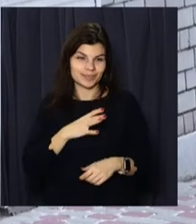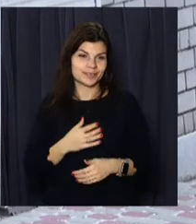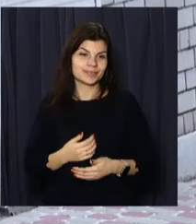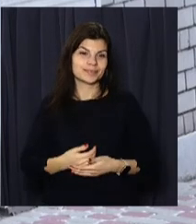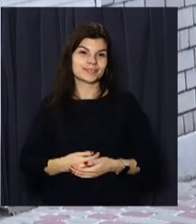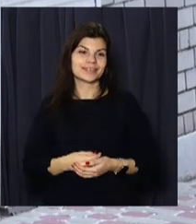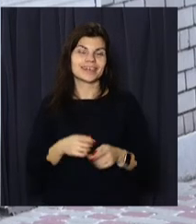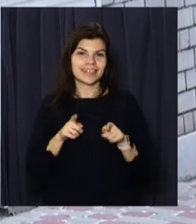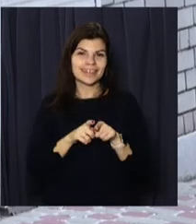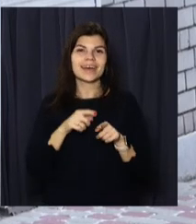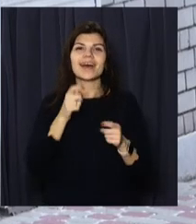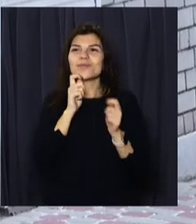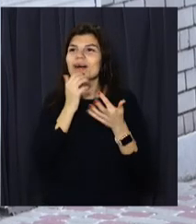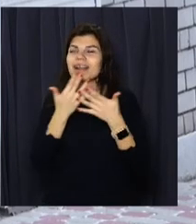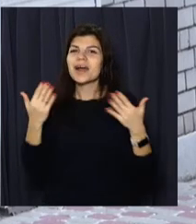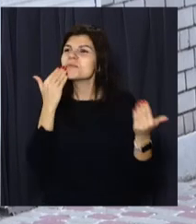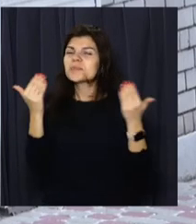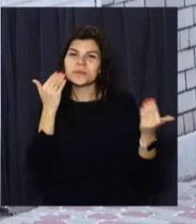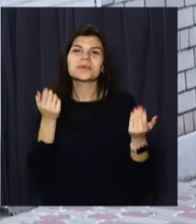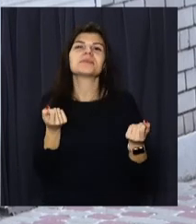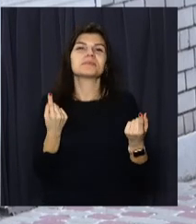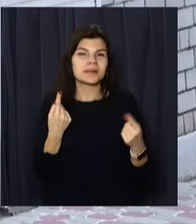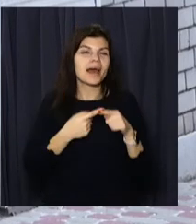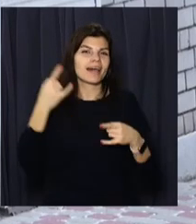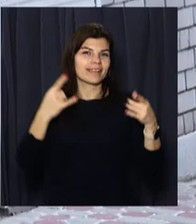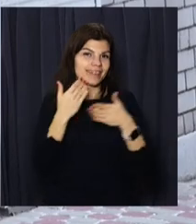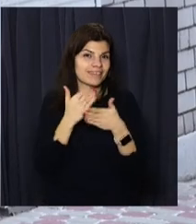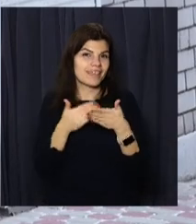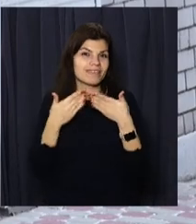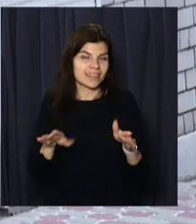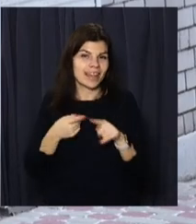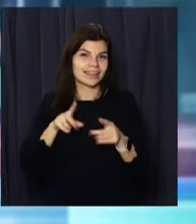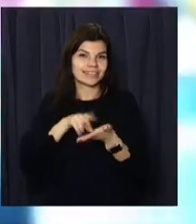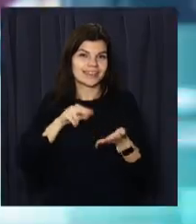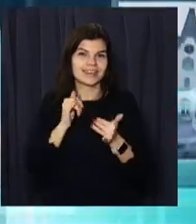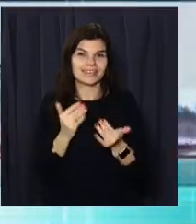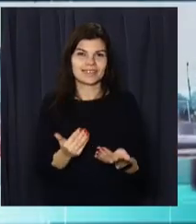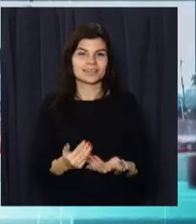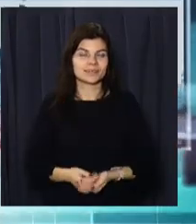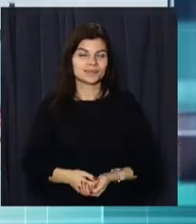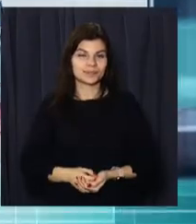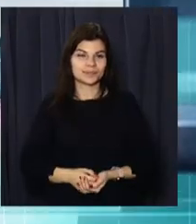Туркульцем та Константином Комихом. Опіннюс телеканал «Відкритий».